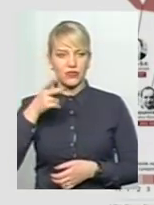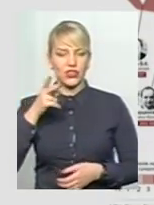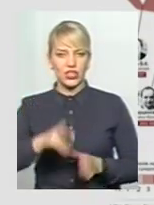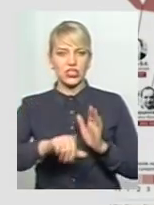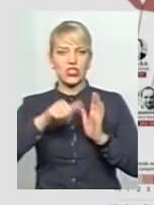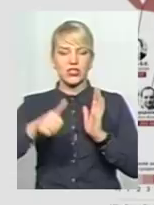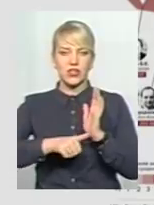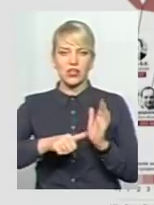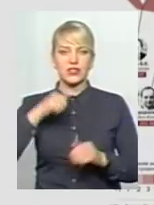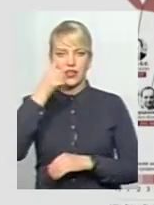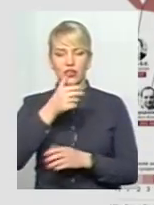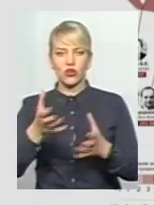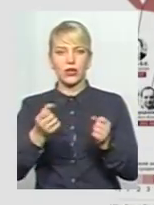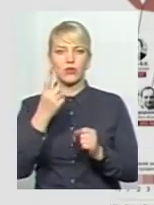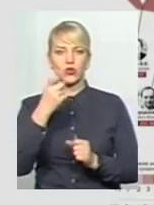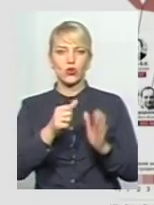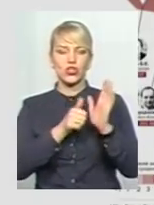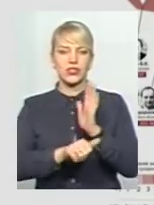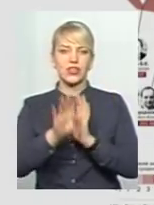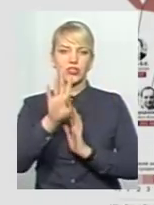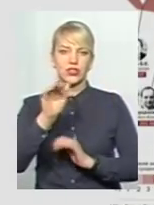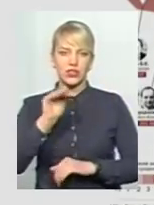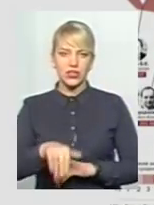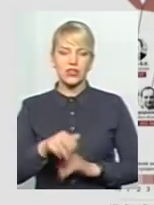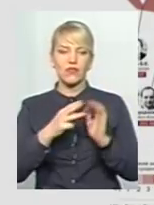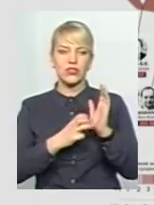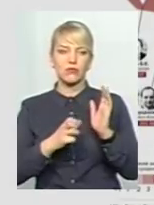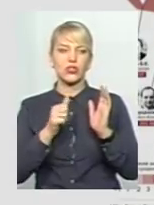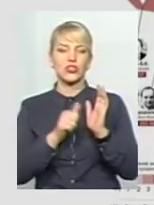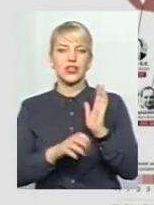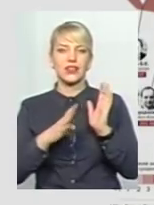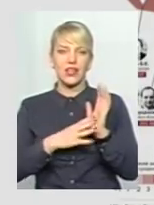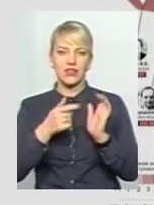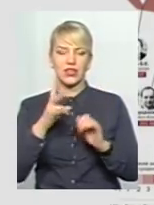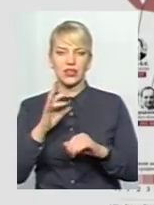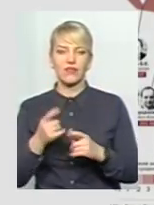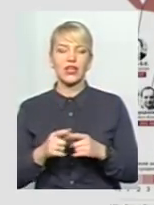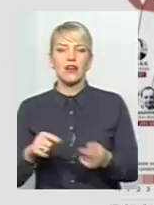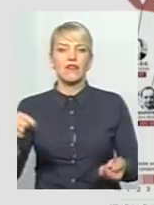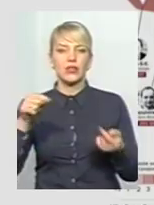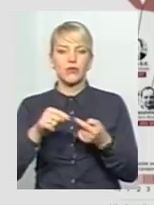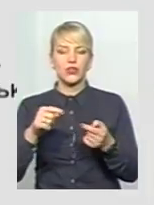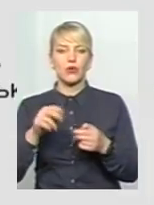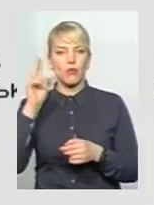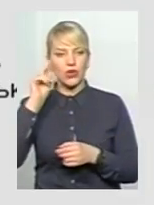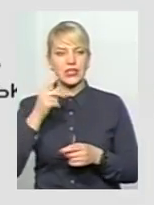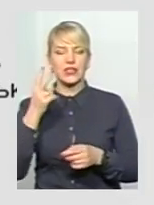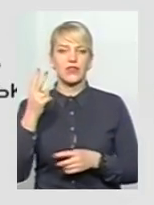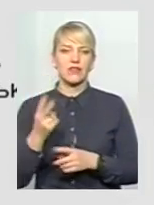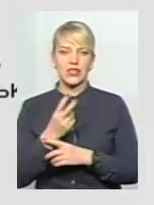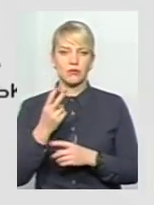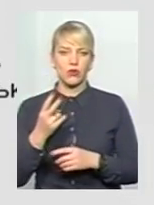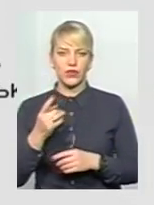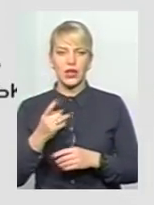рік отримав 164 879 гривень. Відповідно до показників, це у 2,5 рази